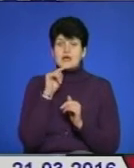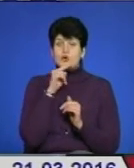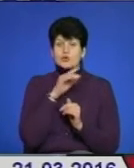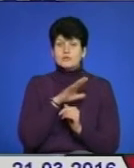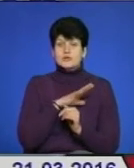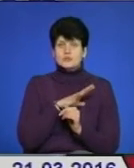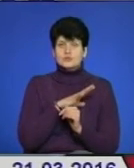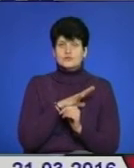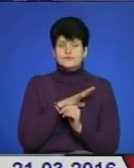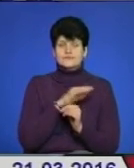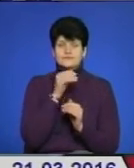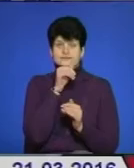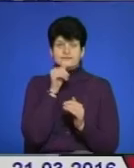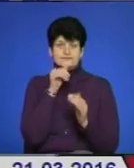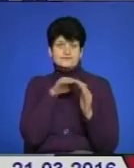було в ціні.